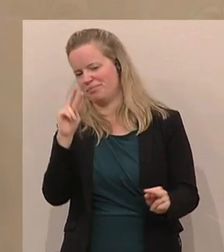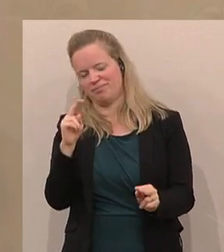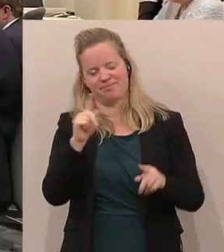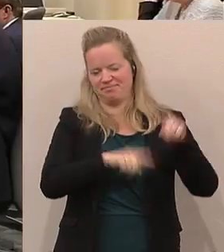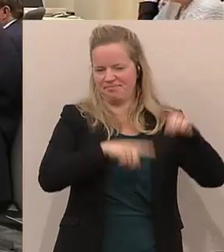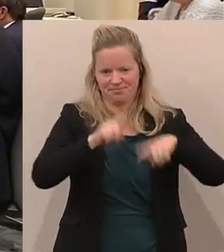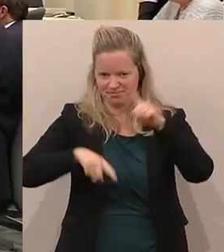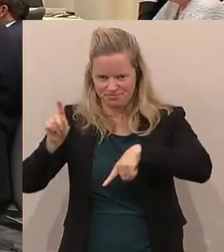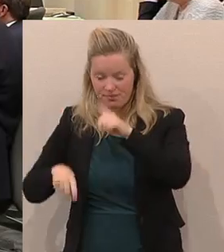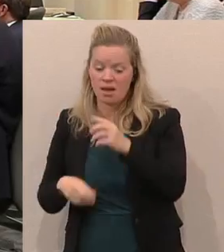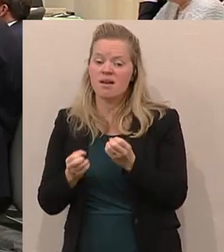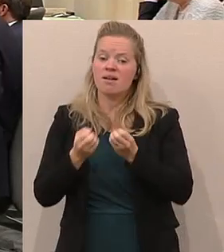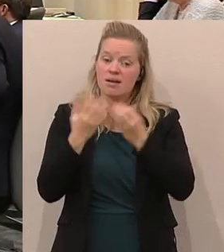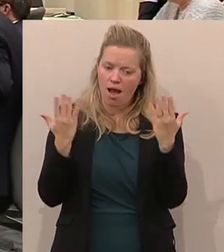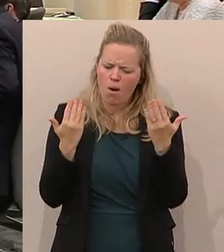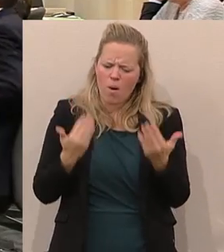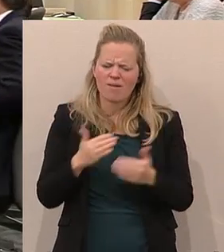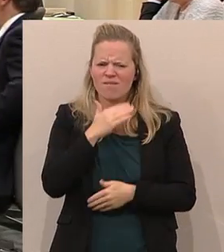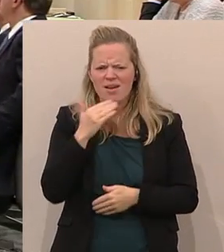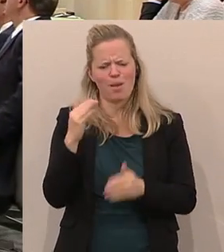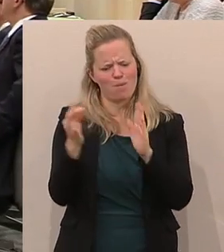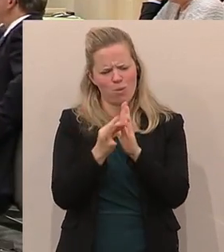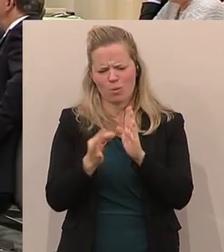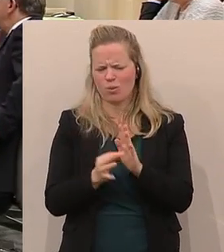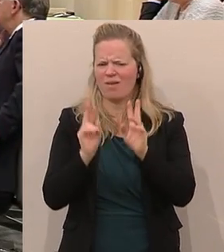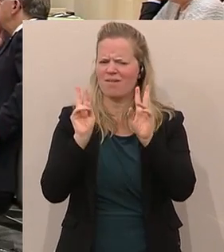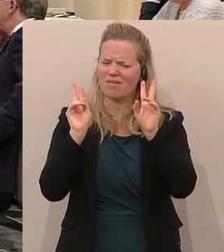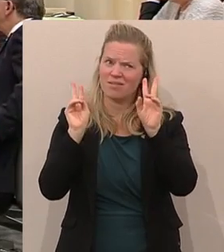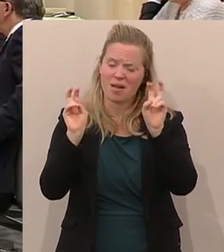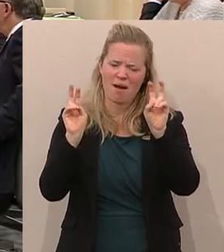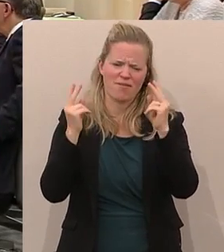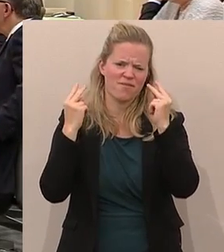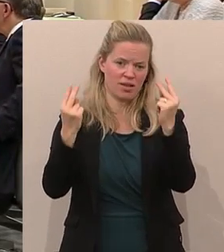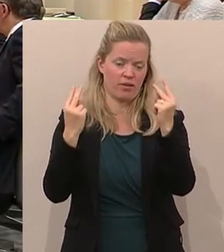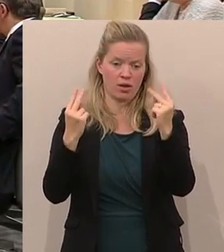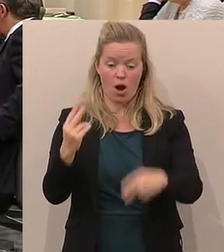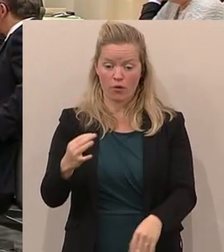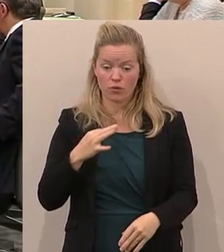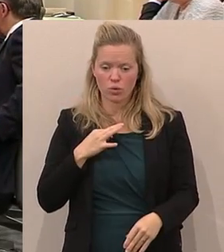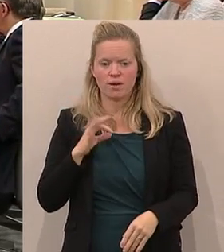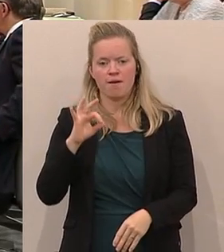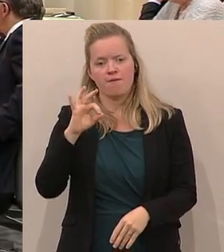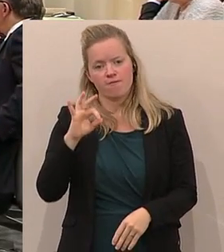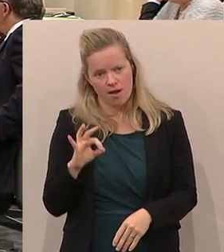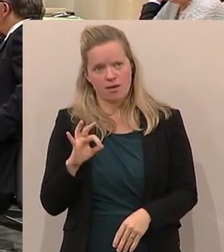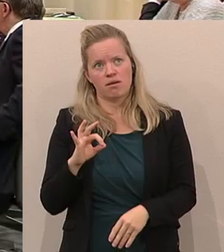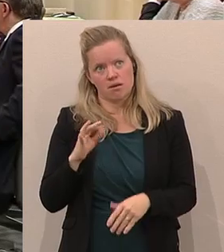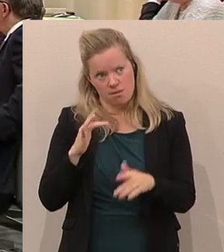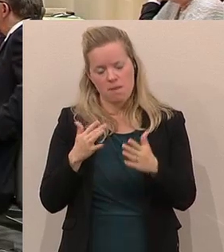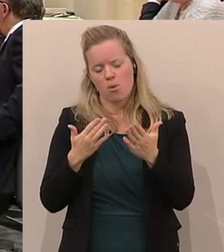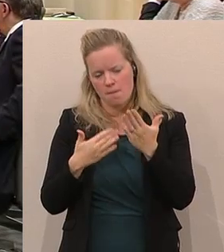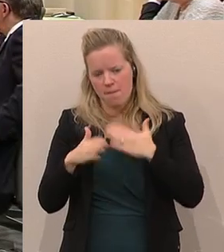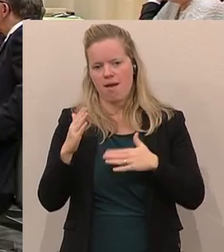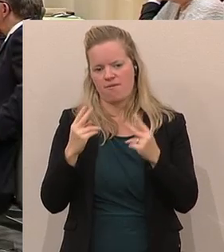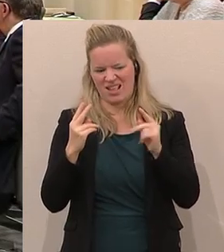viele, viele wichtige Punkte auf der Tagesordnung, die auch für uns Freiheitliche zugegebenermaßen noch ein bisschen wichtiger sind als dieser